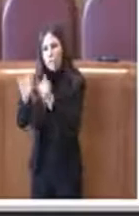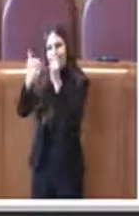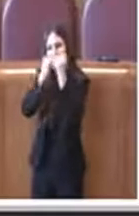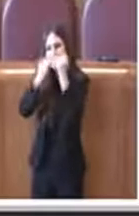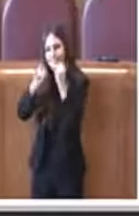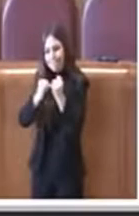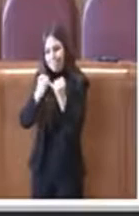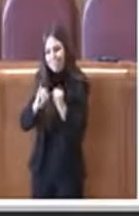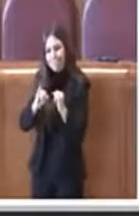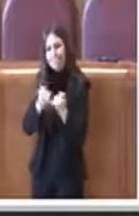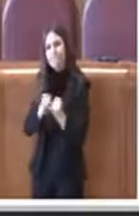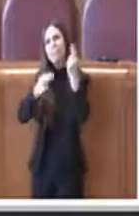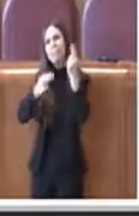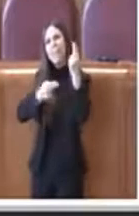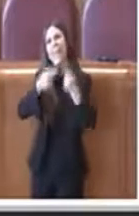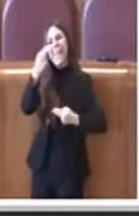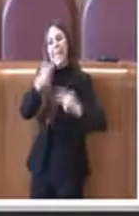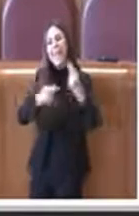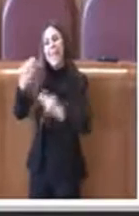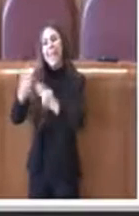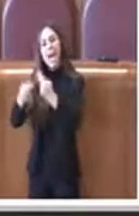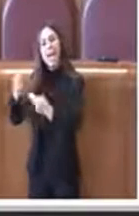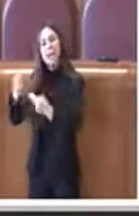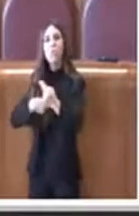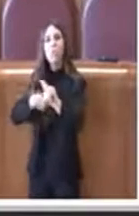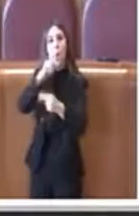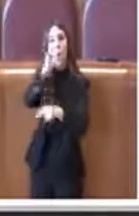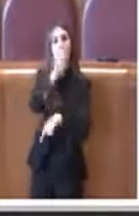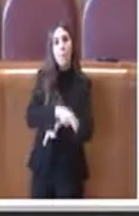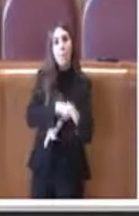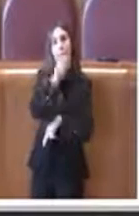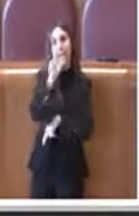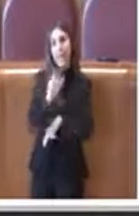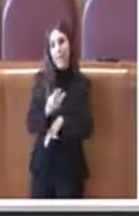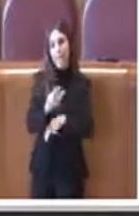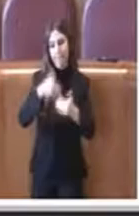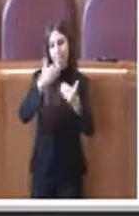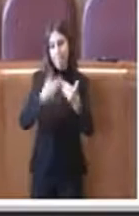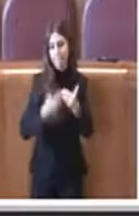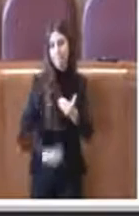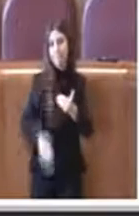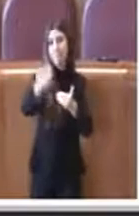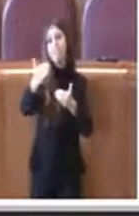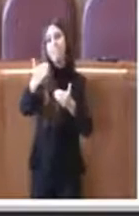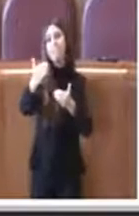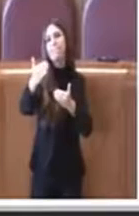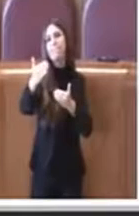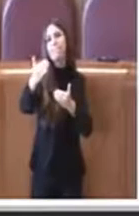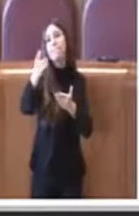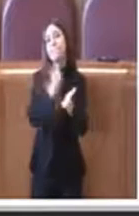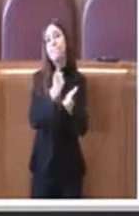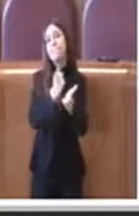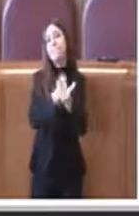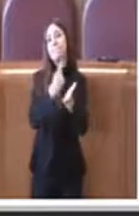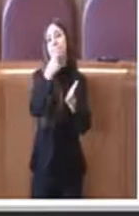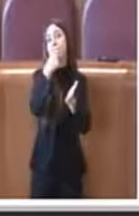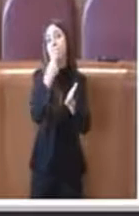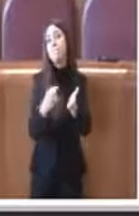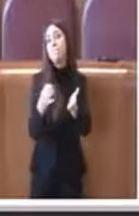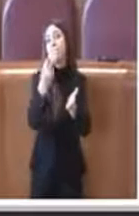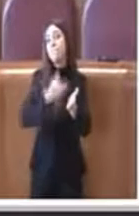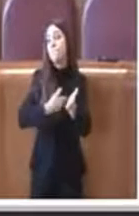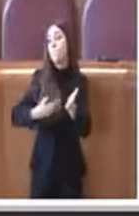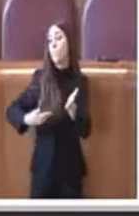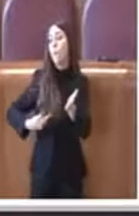bilanci che si sta facendo dal 2003 in avanti devo dire che questa cosa, se fossi un consigliere delle